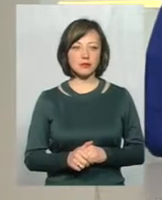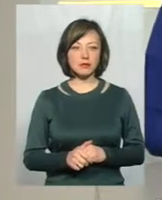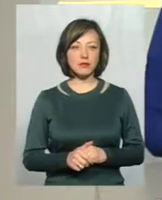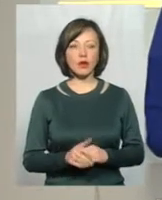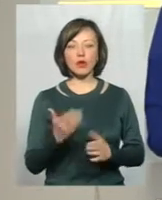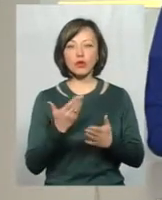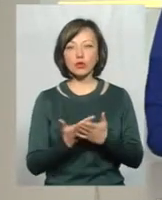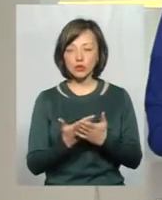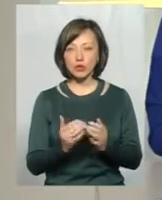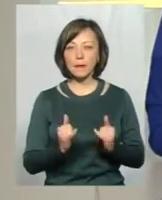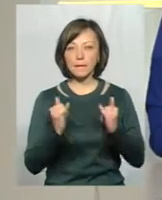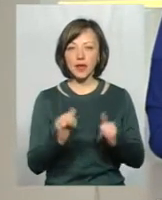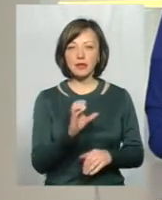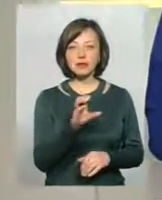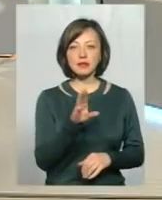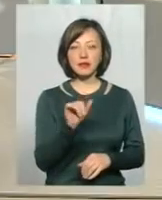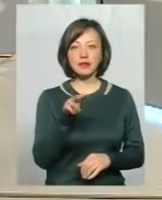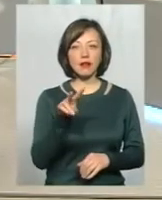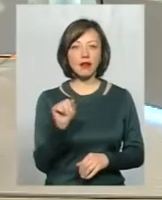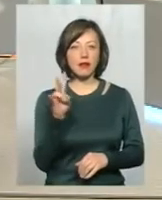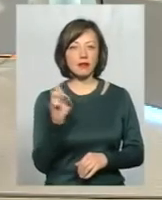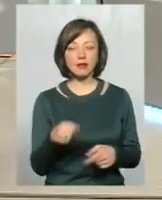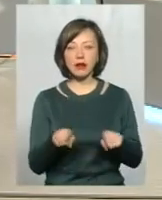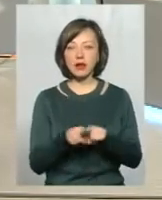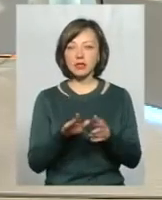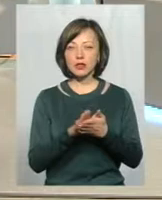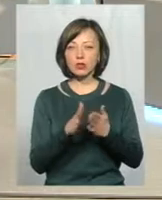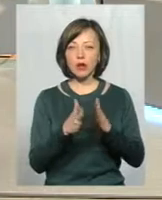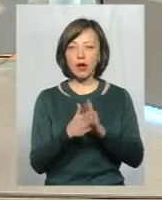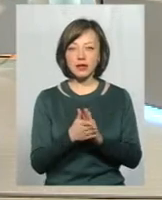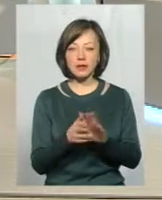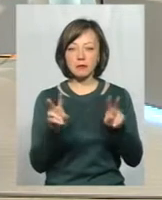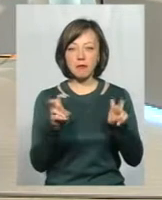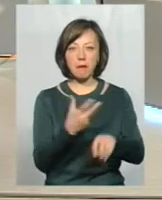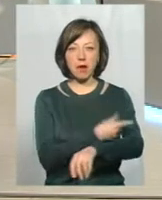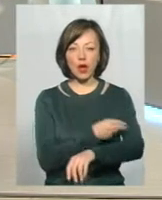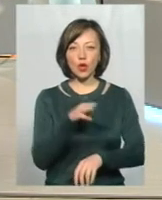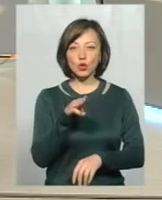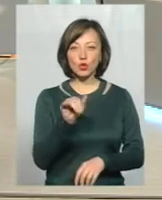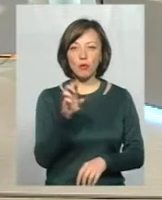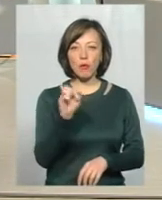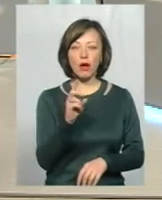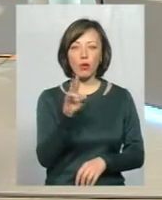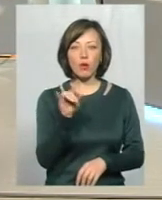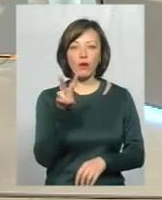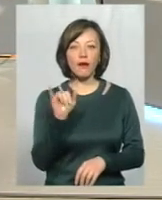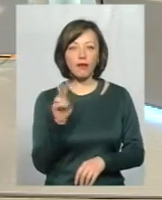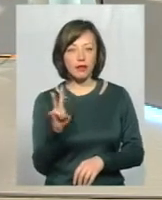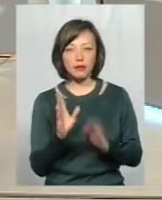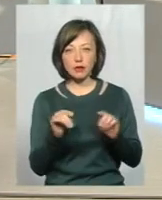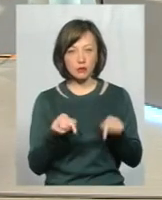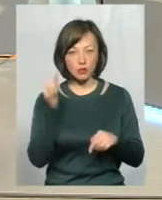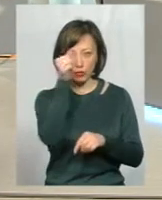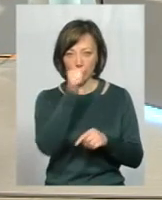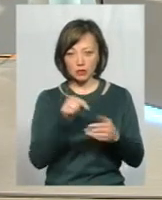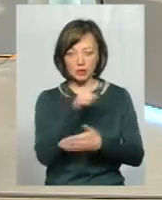Отож, пані Світлана, скажіть, будь ласка, така ситуація з препаратом туберкулінського, алеся лише цього року? Ви знаєте, на